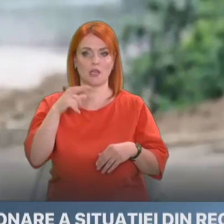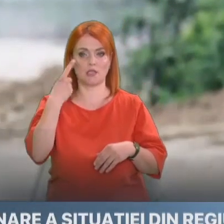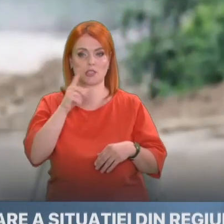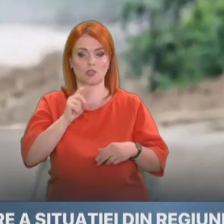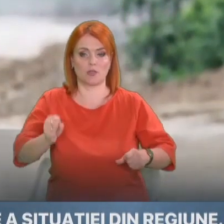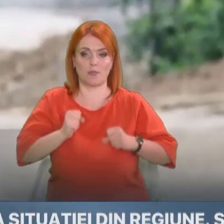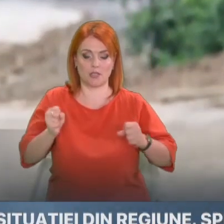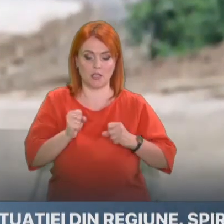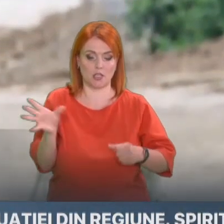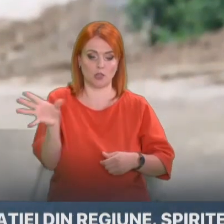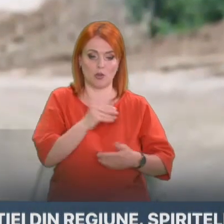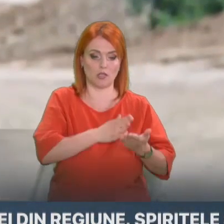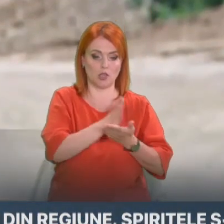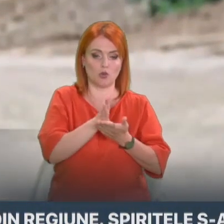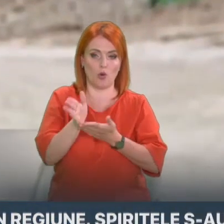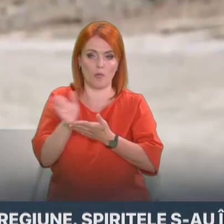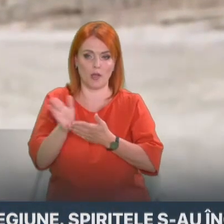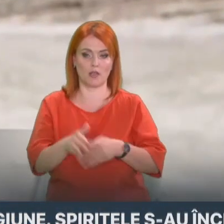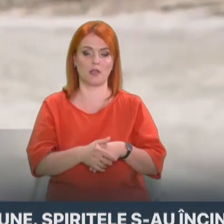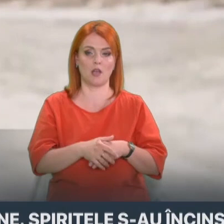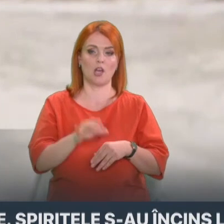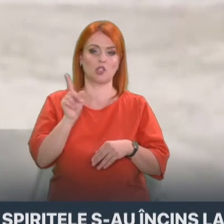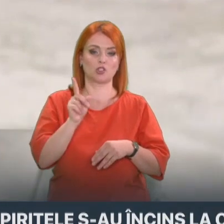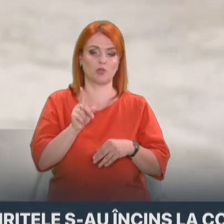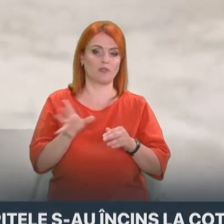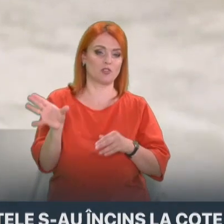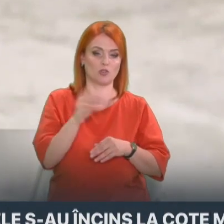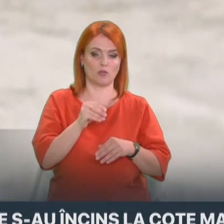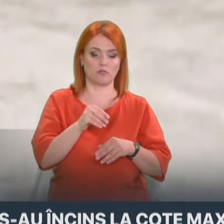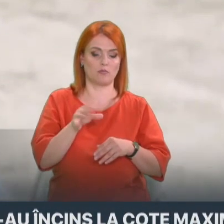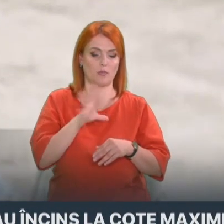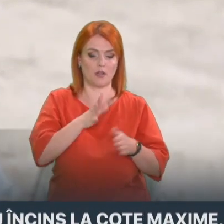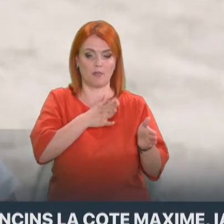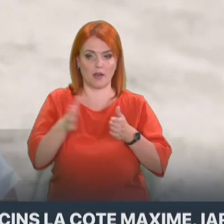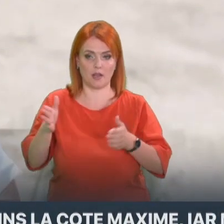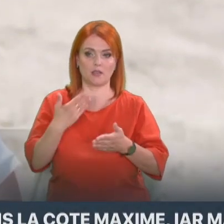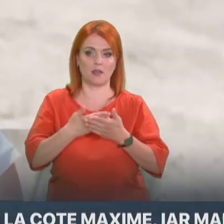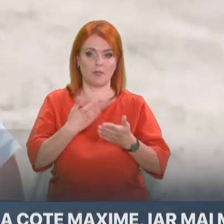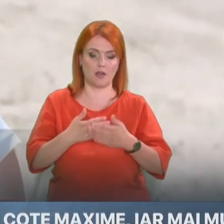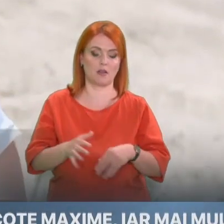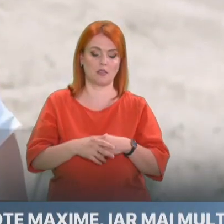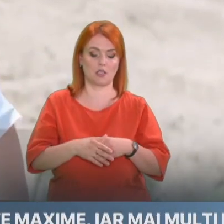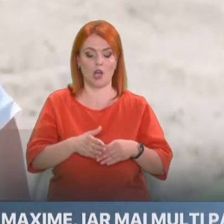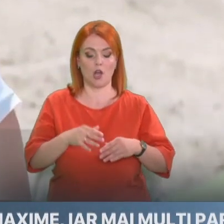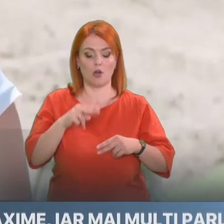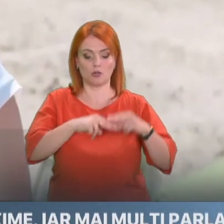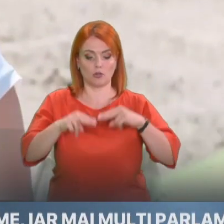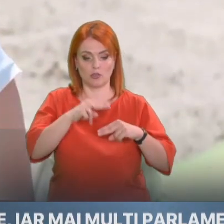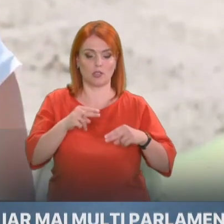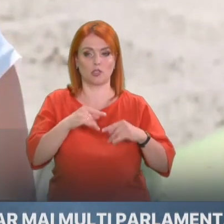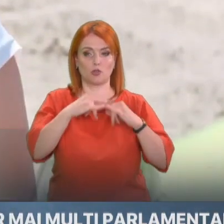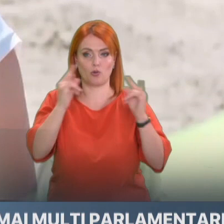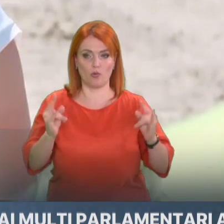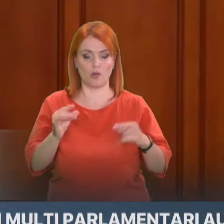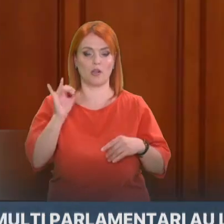activitate pentru a face progrese. Drumuri, poduri, dezvoltare regională și locală, construcție, apă și sanitație. Ea a urat succes